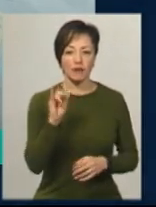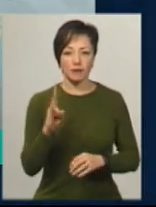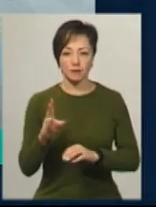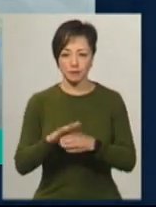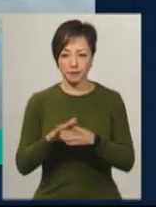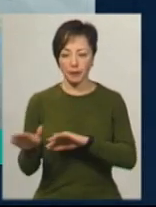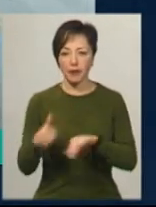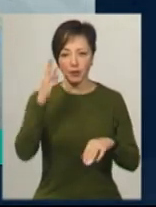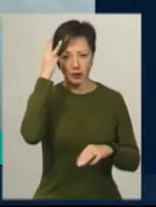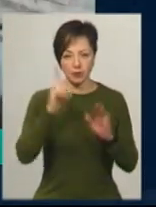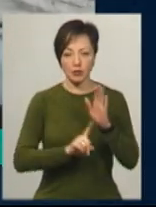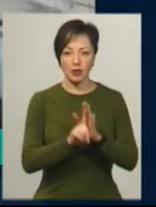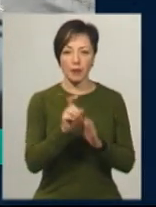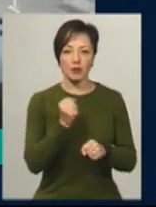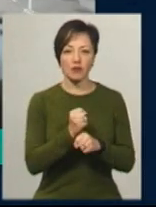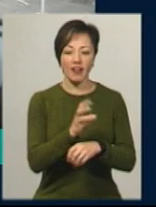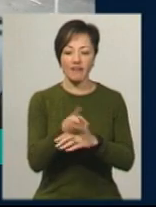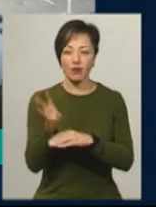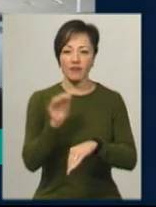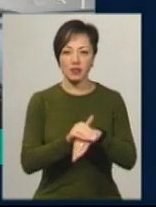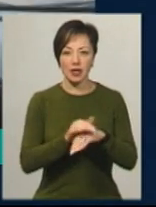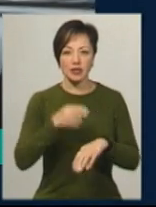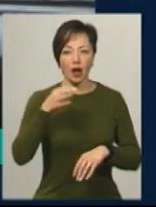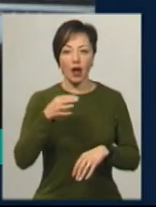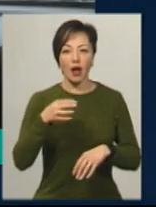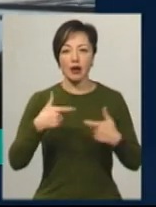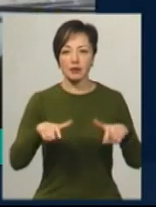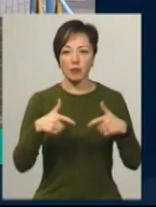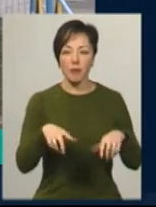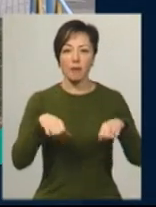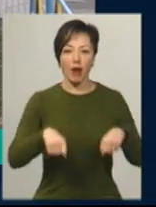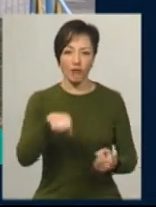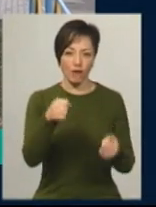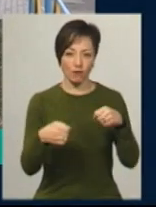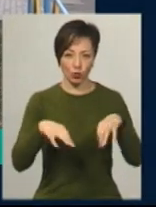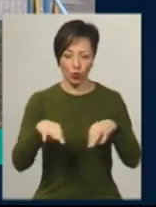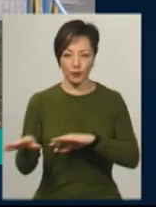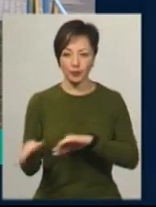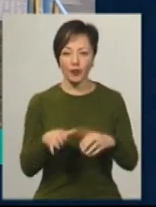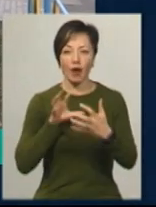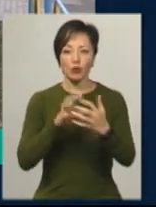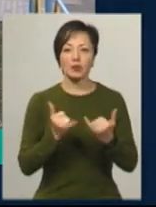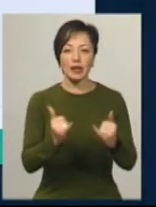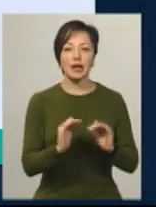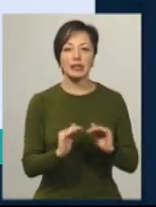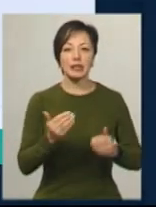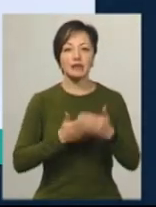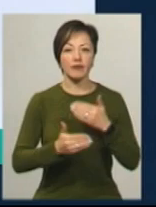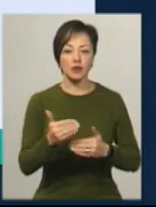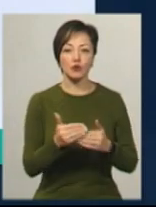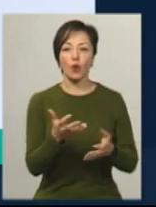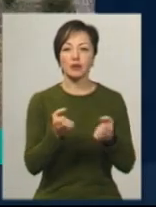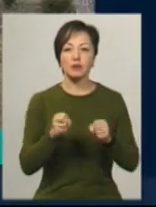Хмельниччині запрацювала відеофіксація практичного іспиту на право керування авто. Автобус для дітей з інвалідністю отримала Хмельницька